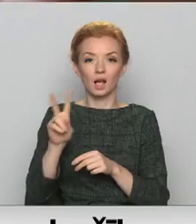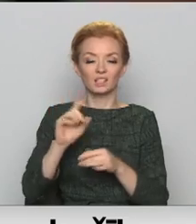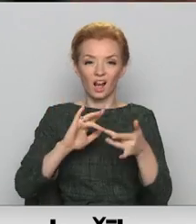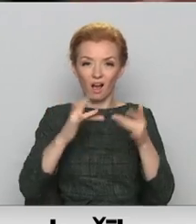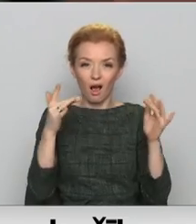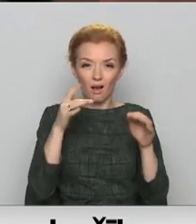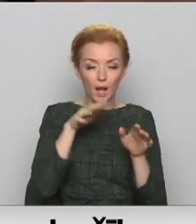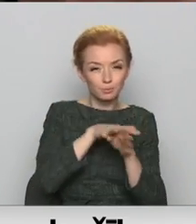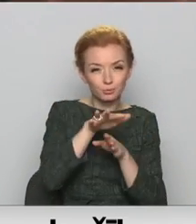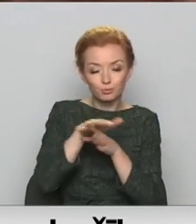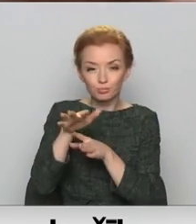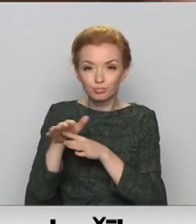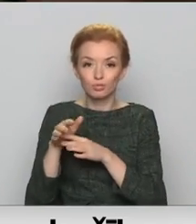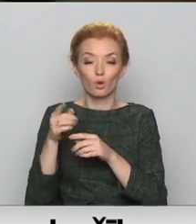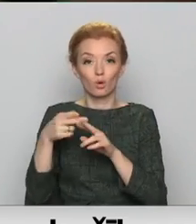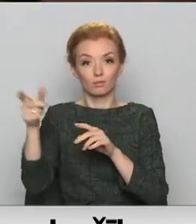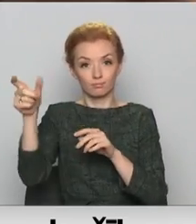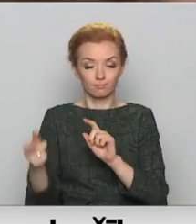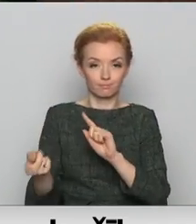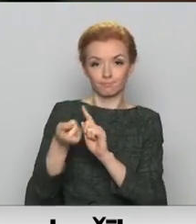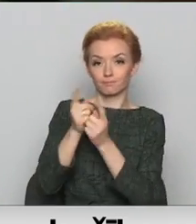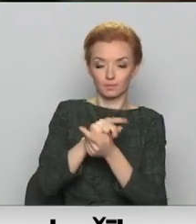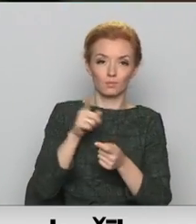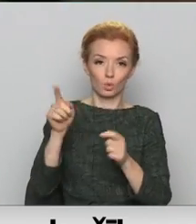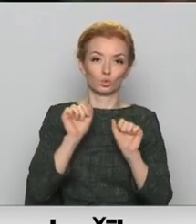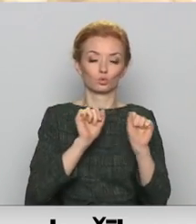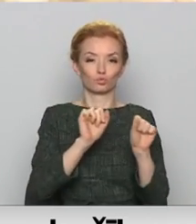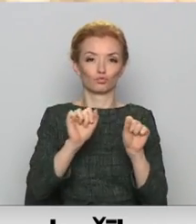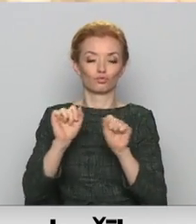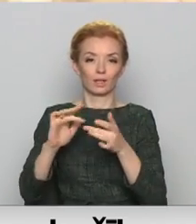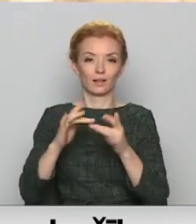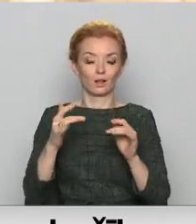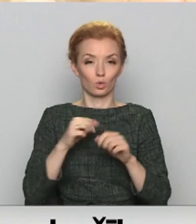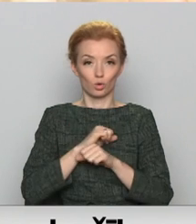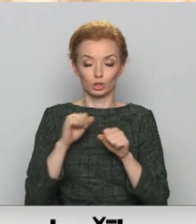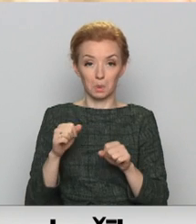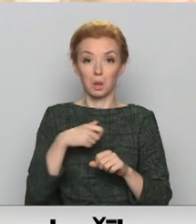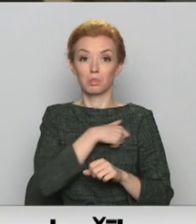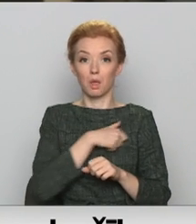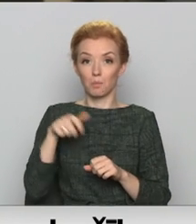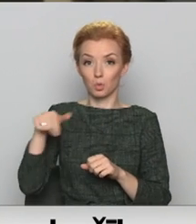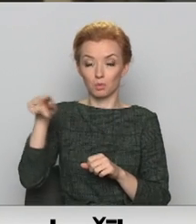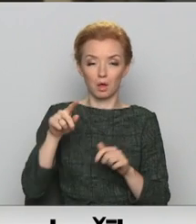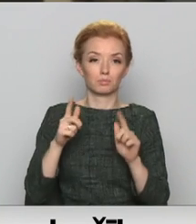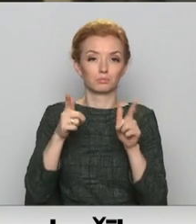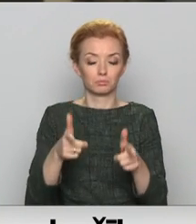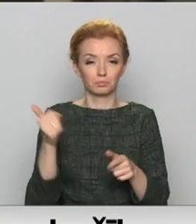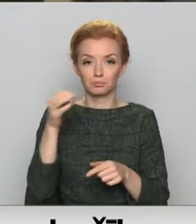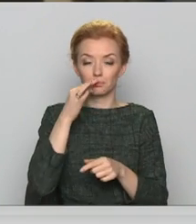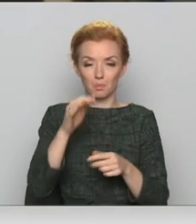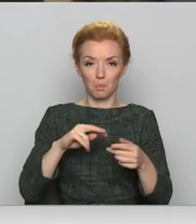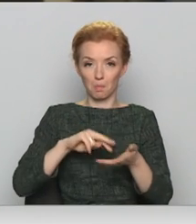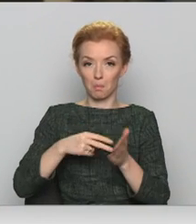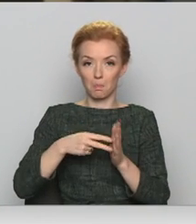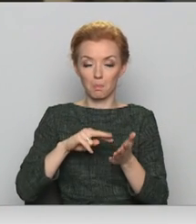savas prasmes varēja sasināt īpaši izveidotos kiberpoligonos. Deputāti šo ieceri atbalsta. Panoļiem ieviest